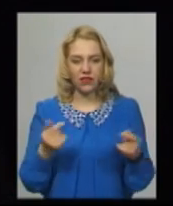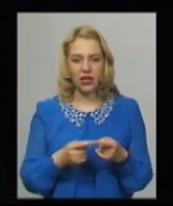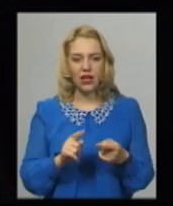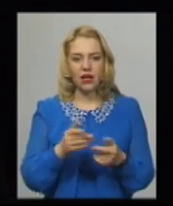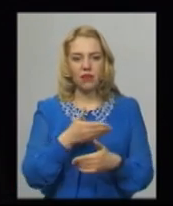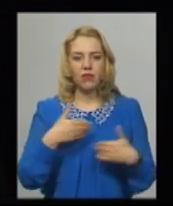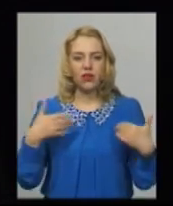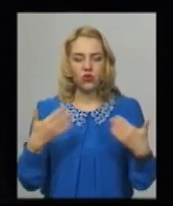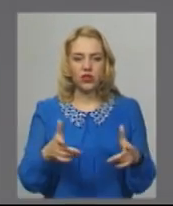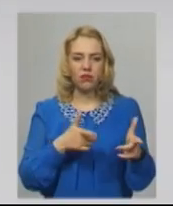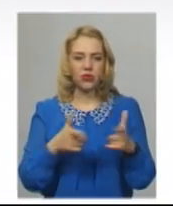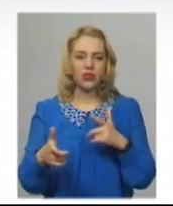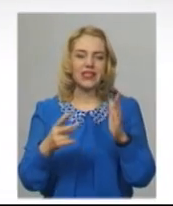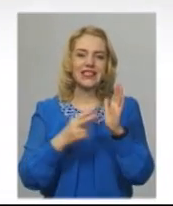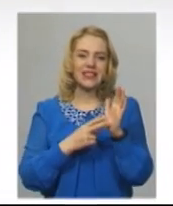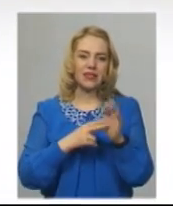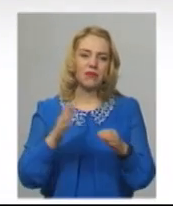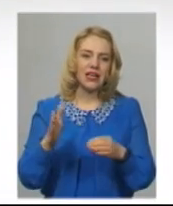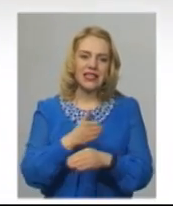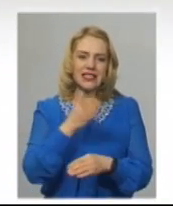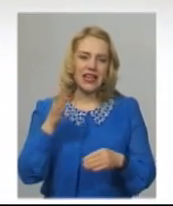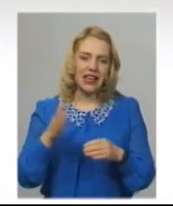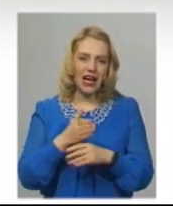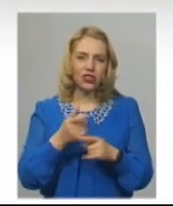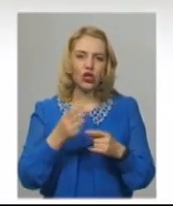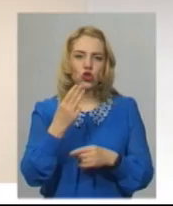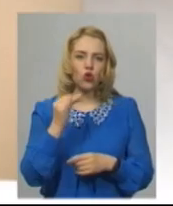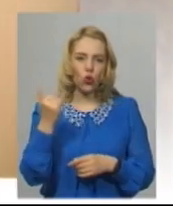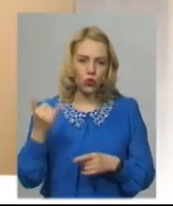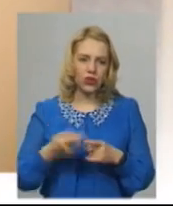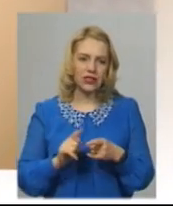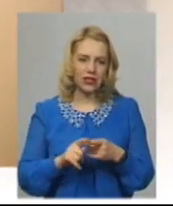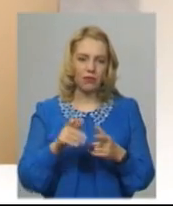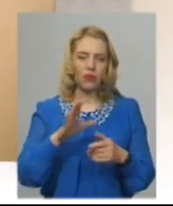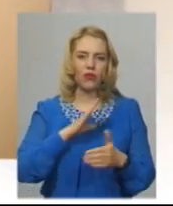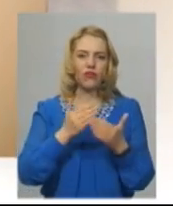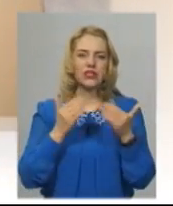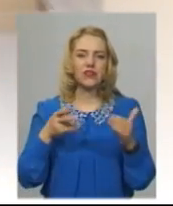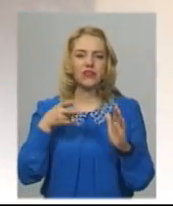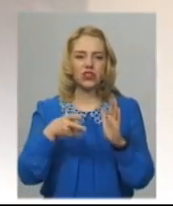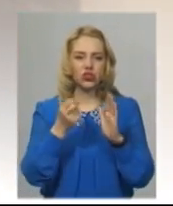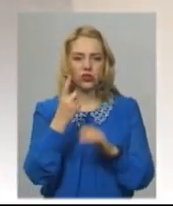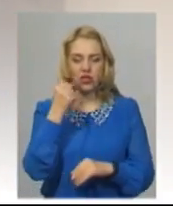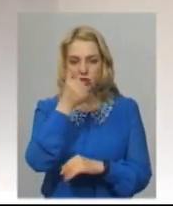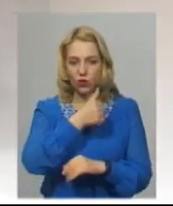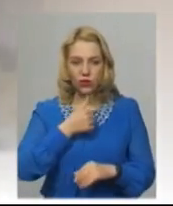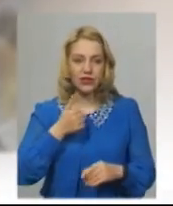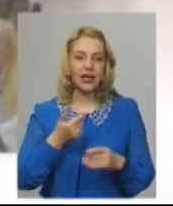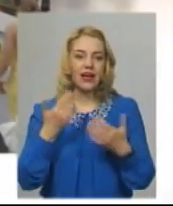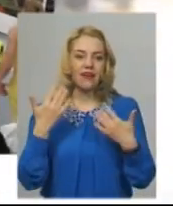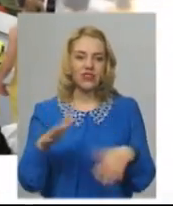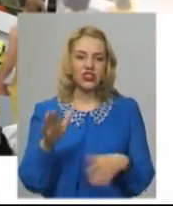підготували сім слайд-шоу. Це виставки, які проходили у 2011 році. Вже є